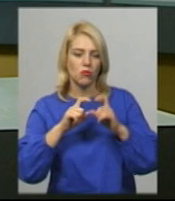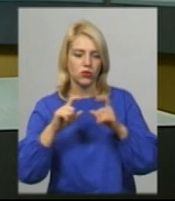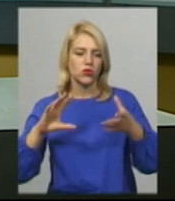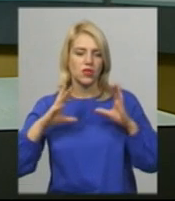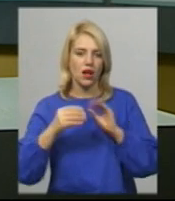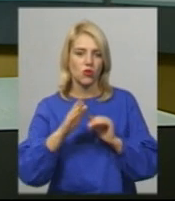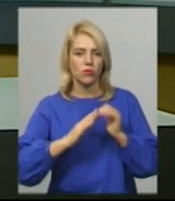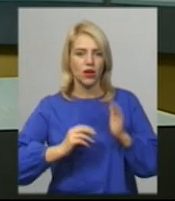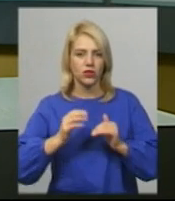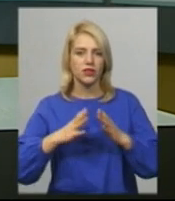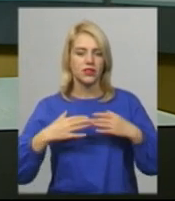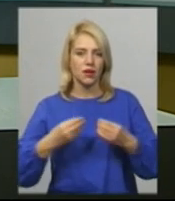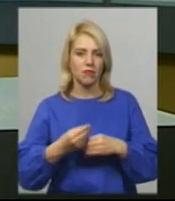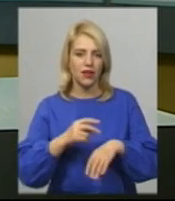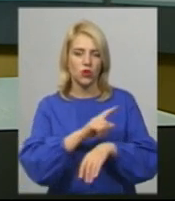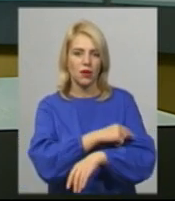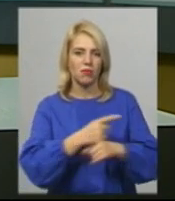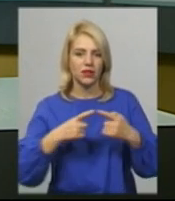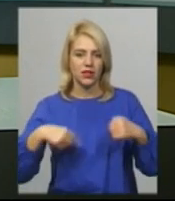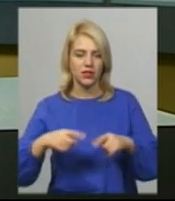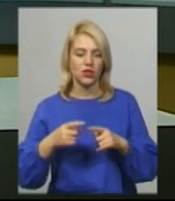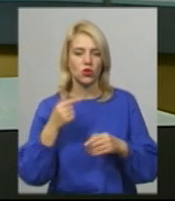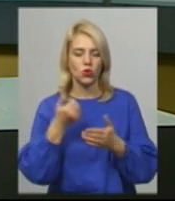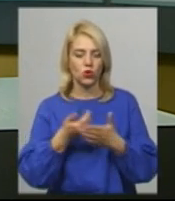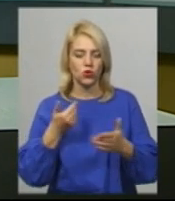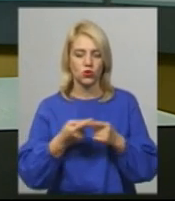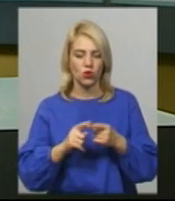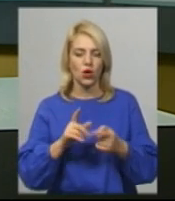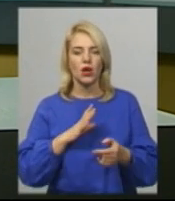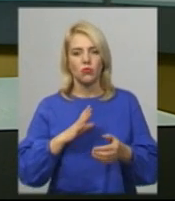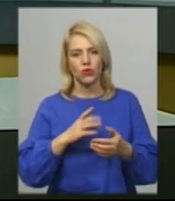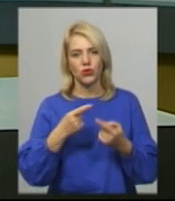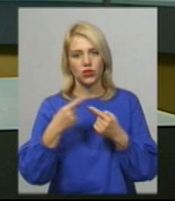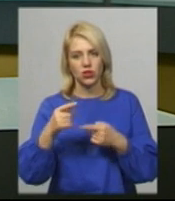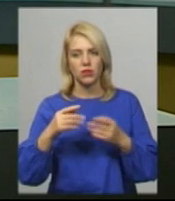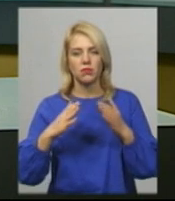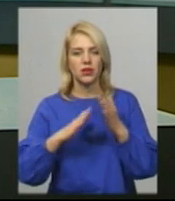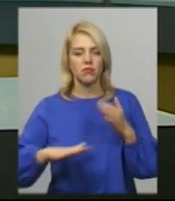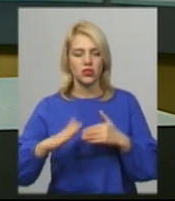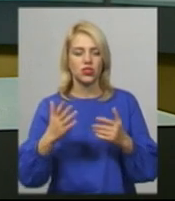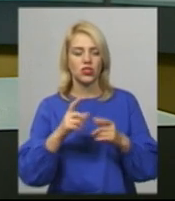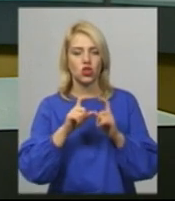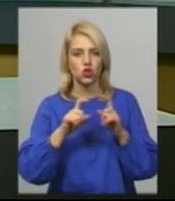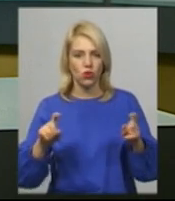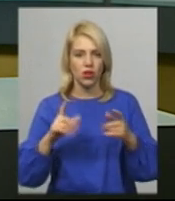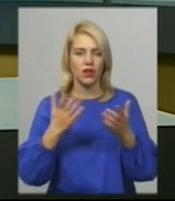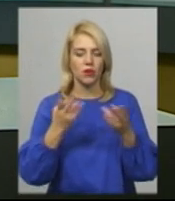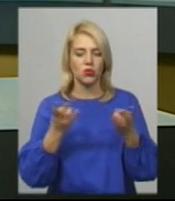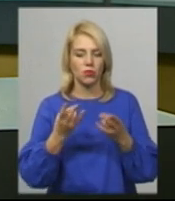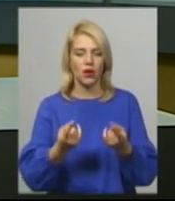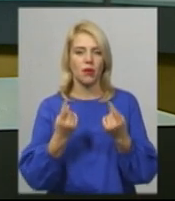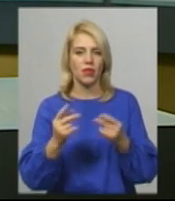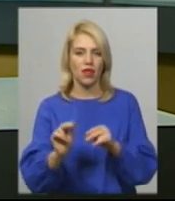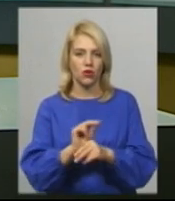сімейної медицини. До цього пацієнтів приймали у пристосованому колишньому приміщенні школи, яке потребувало капітального ремонту, каже